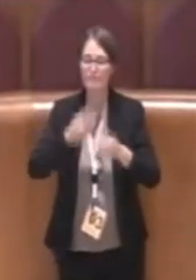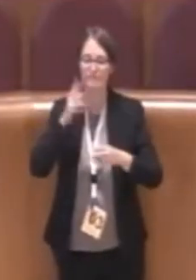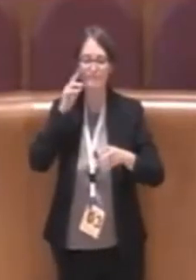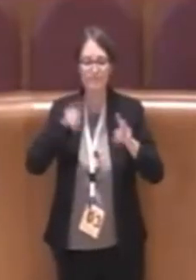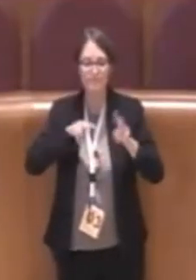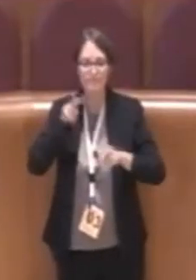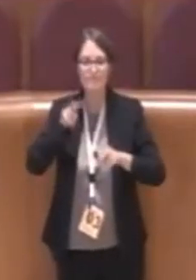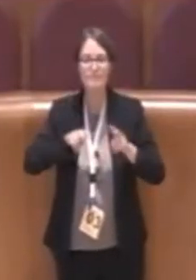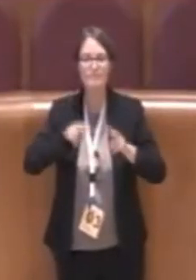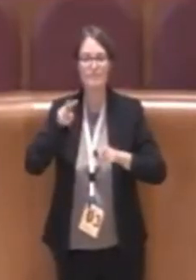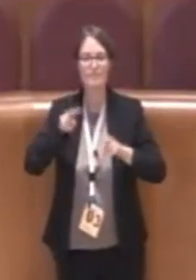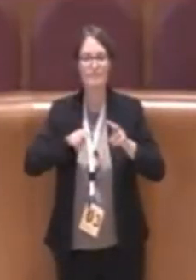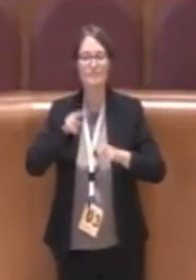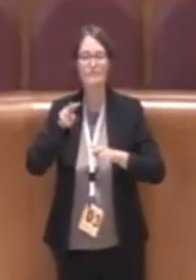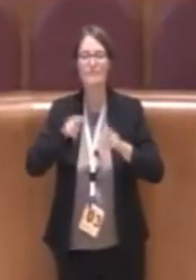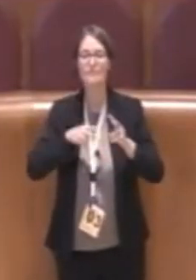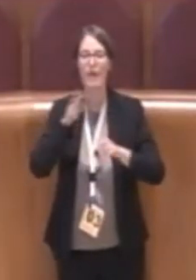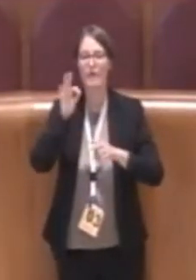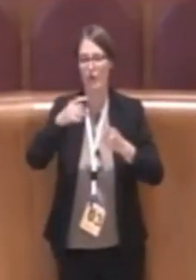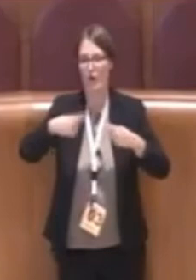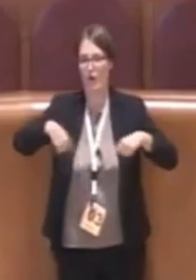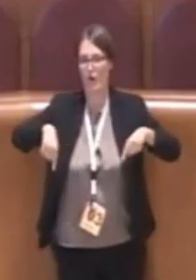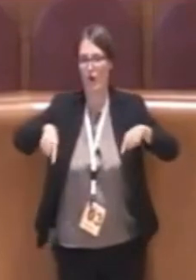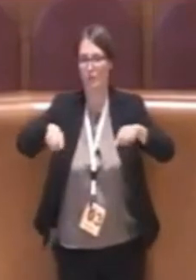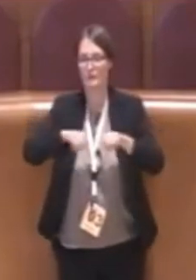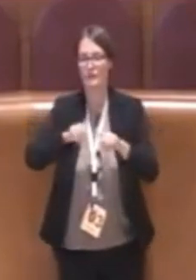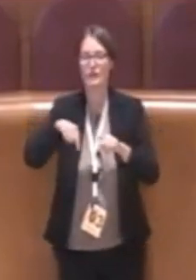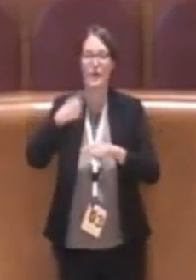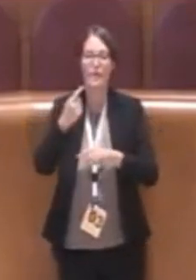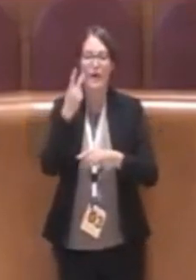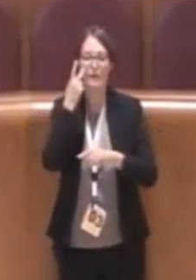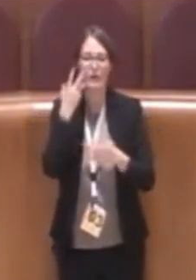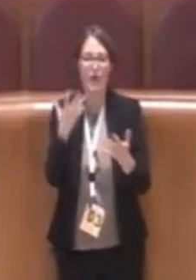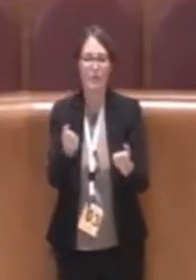e che vogliamo vedere realizzato su Roma. Grazie.